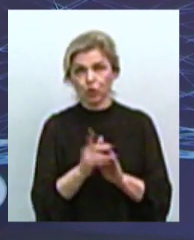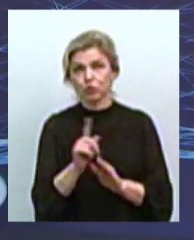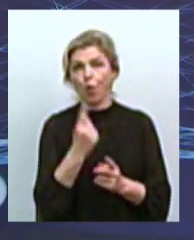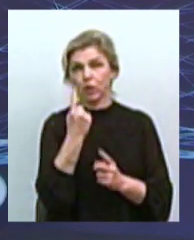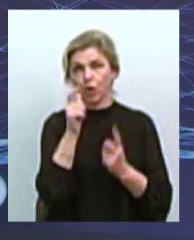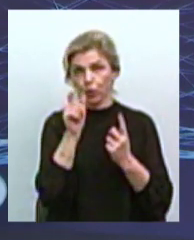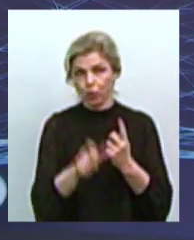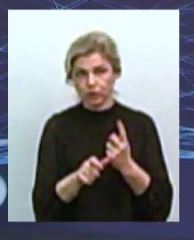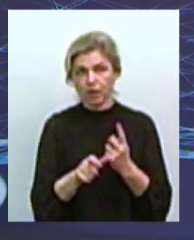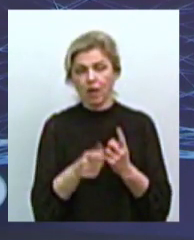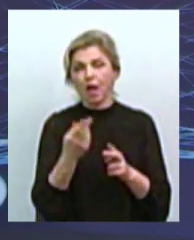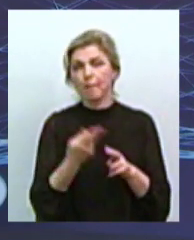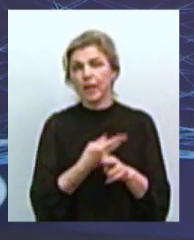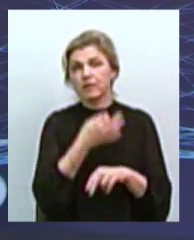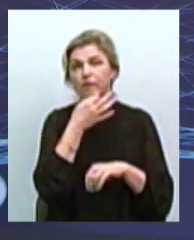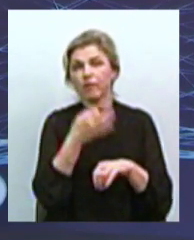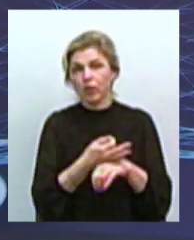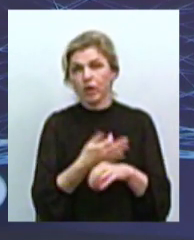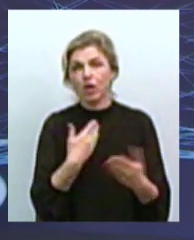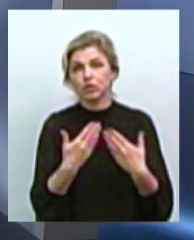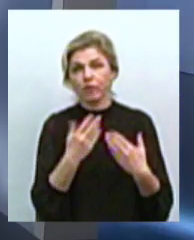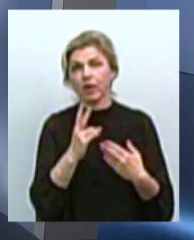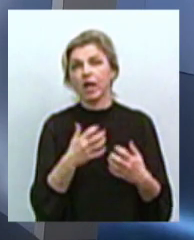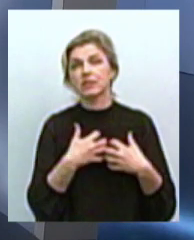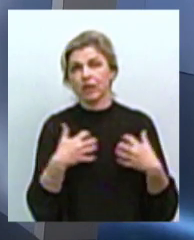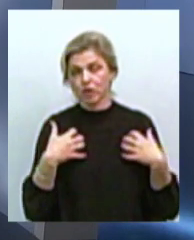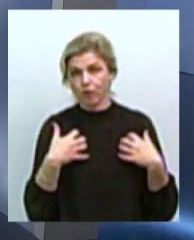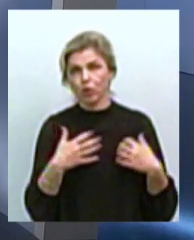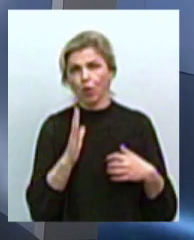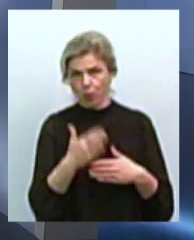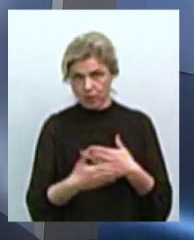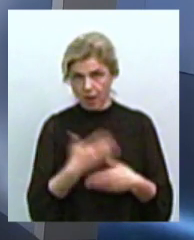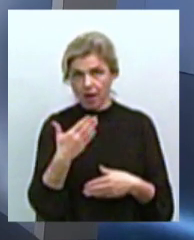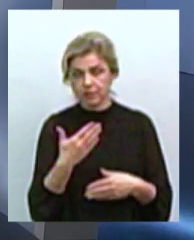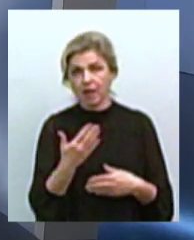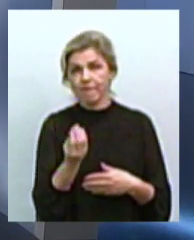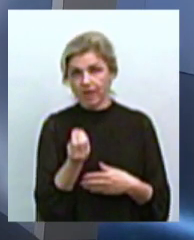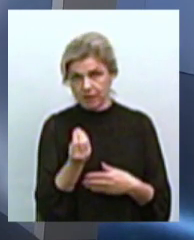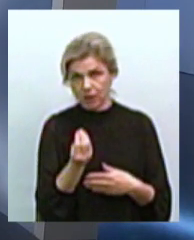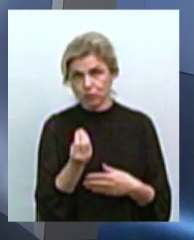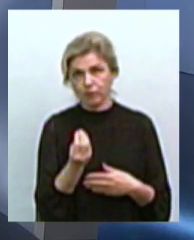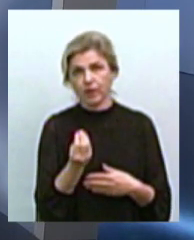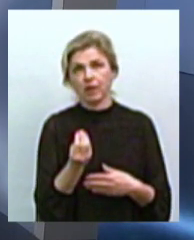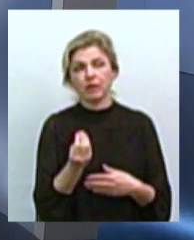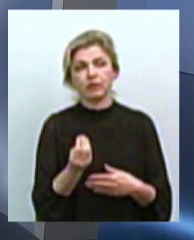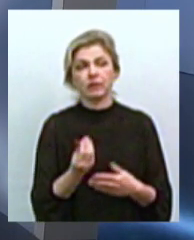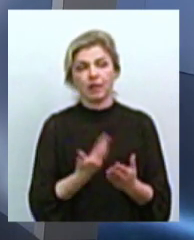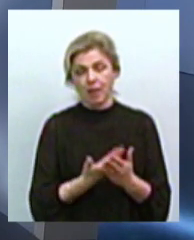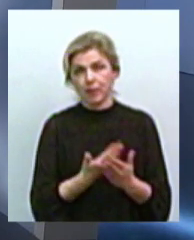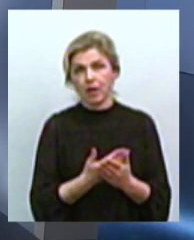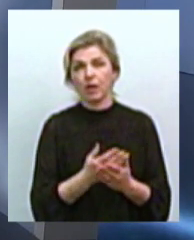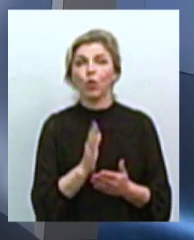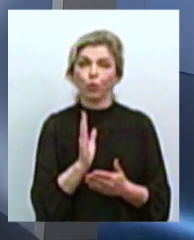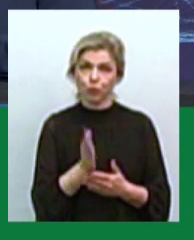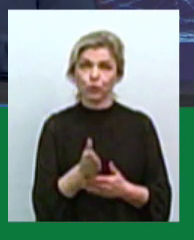людина за безвідповідальне ставлення до тваринки понесе за це покарання у фінансовому якомусь там еквіваленті, наприклад, тоді,